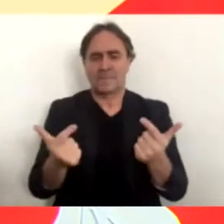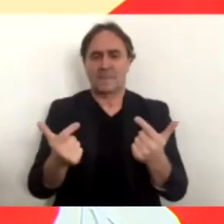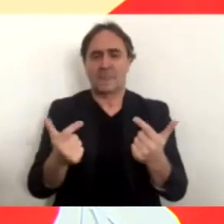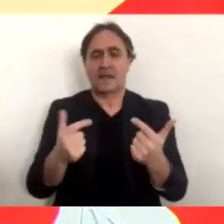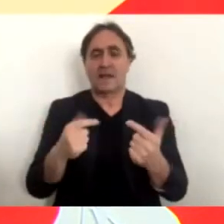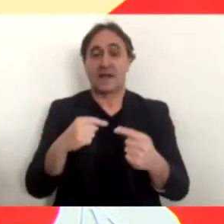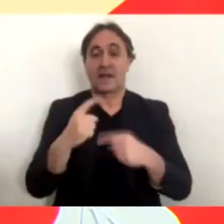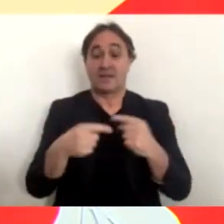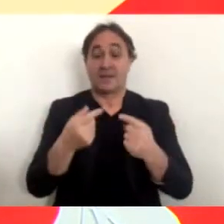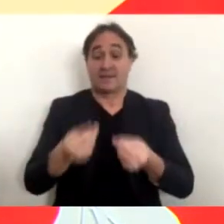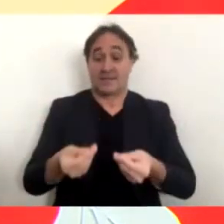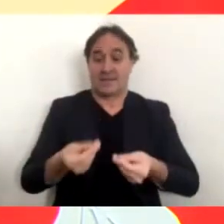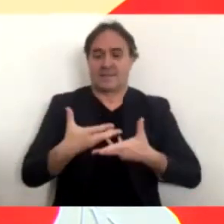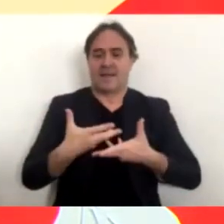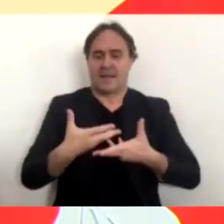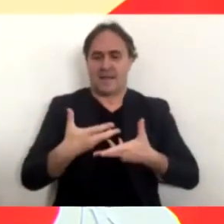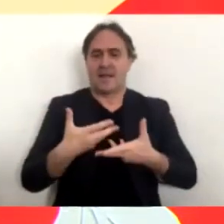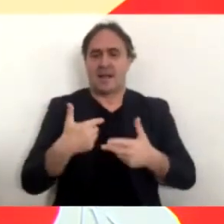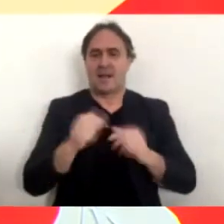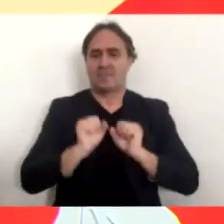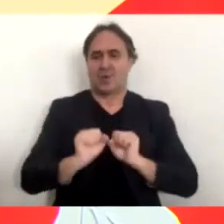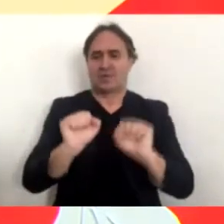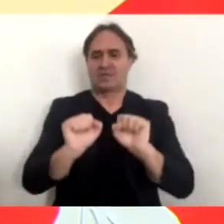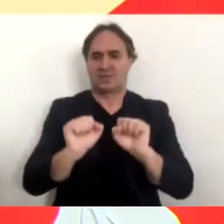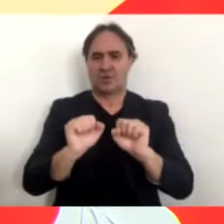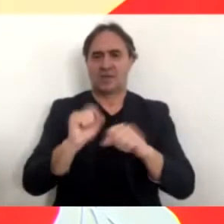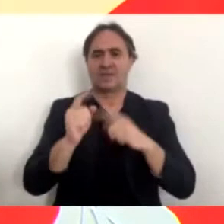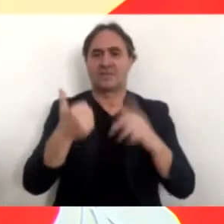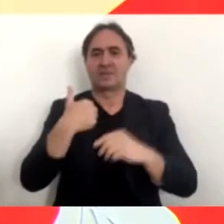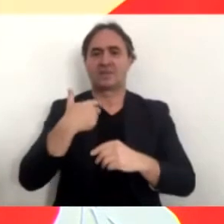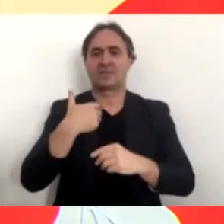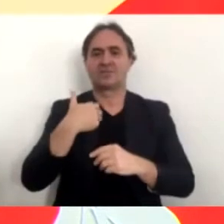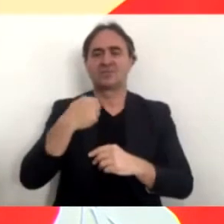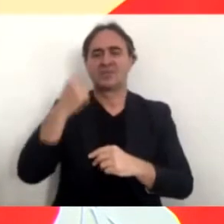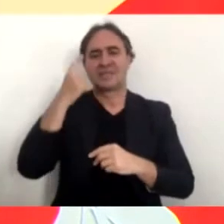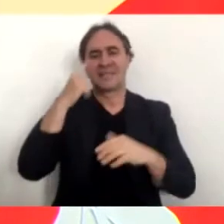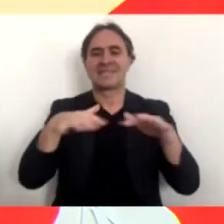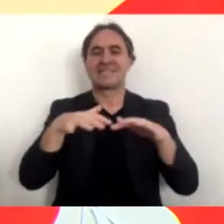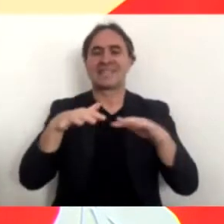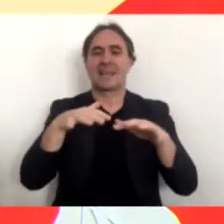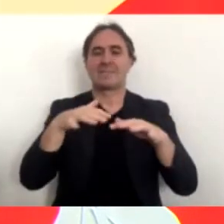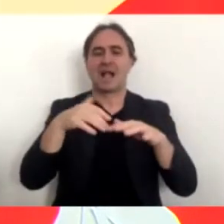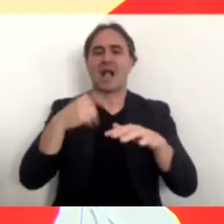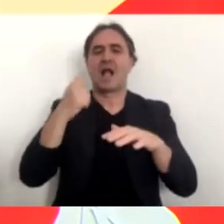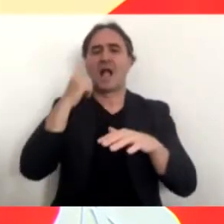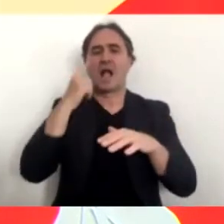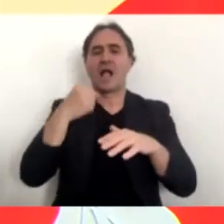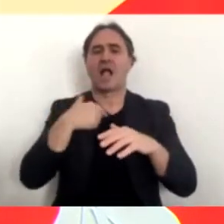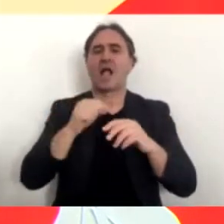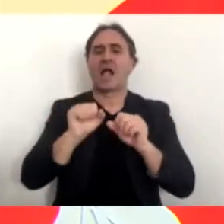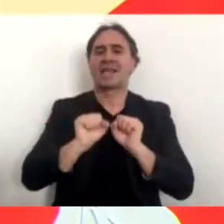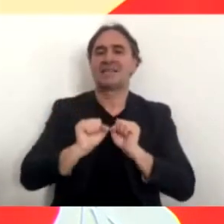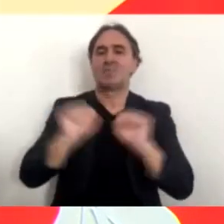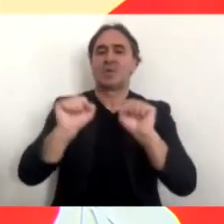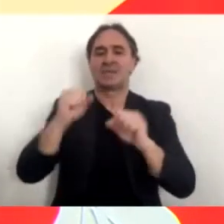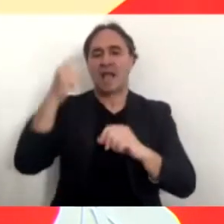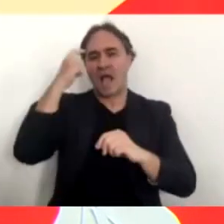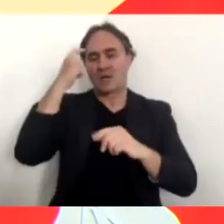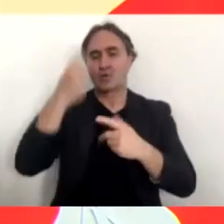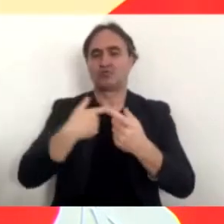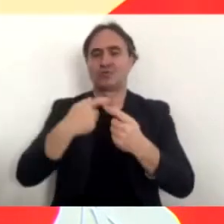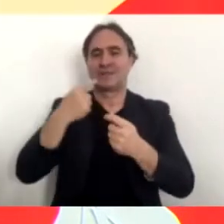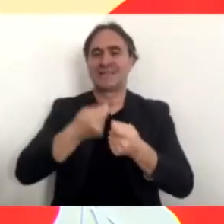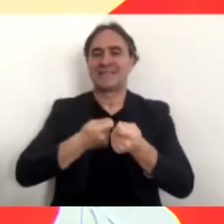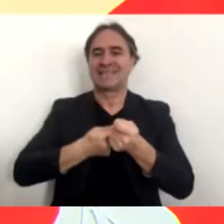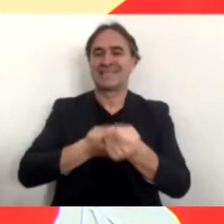stimola le cellule della memoria del sistema immunitario in qualche modo richiamando poi quella che è la schedula